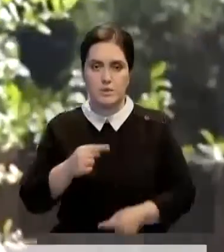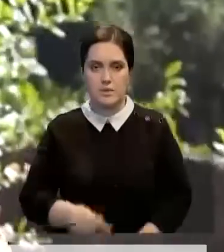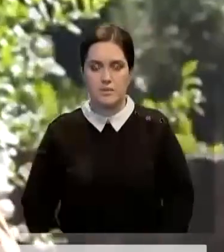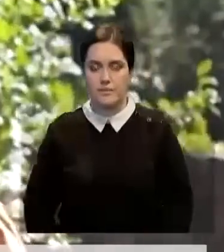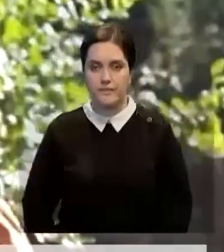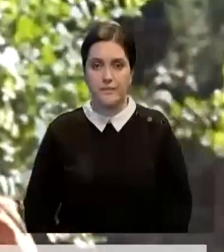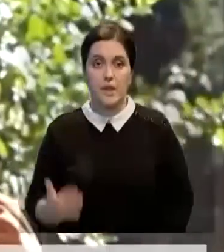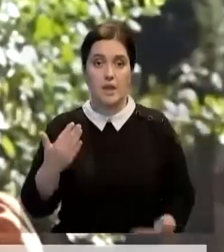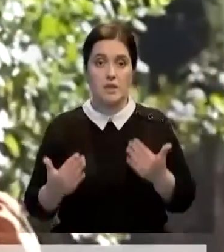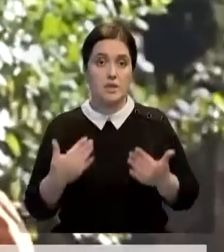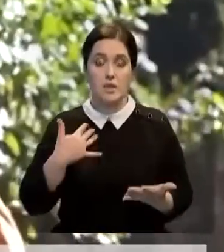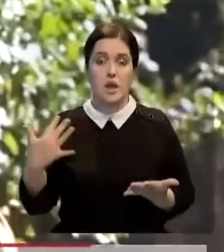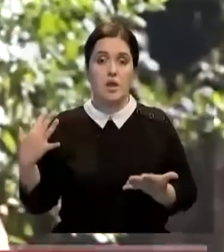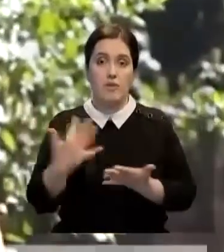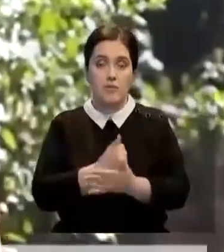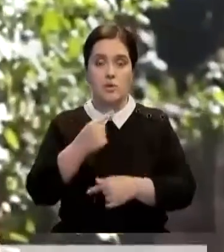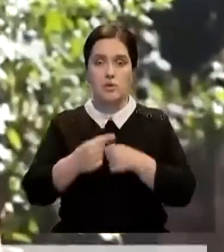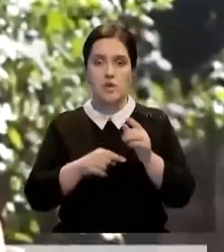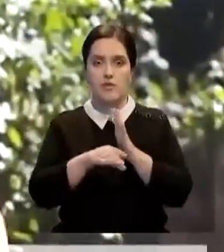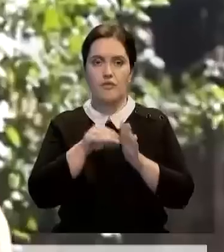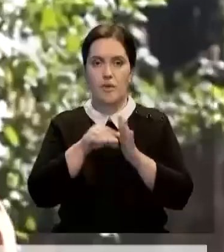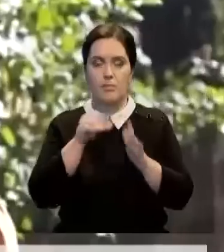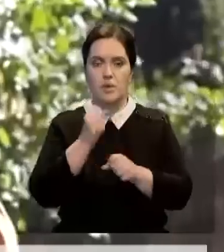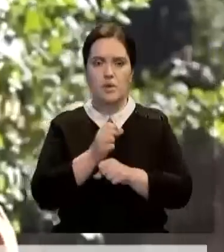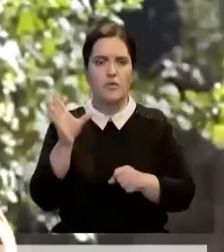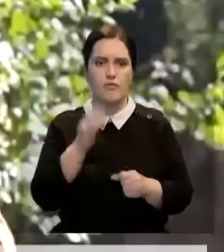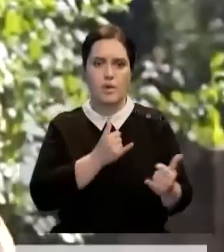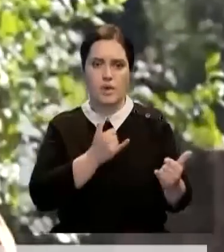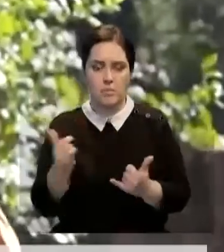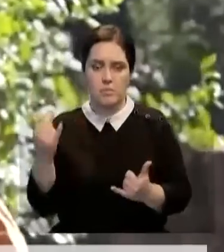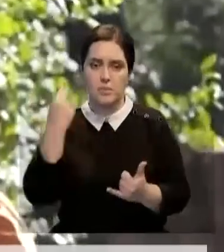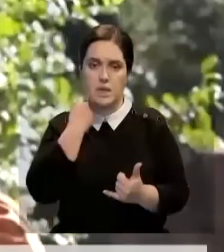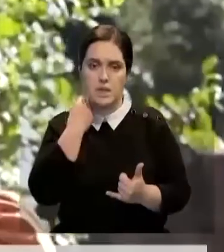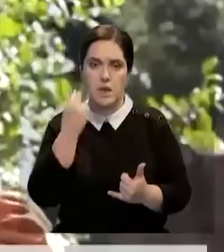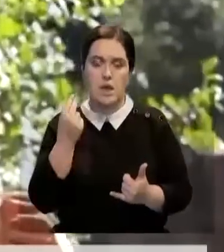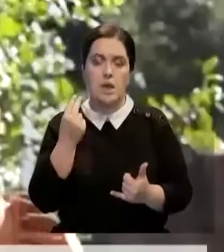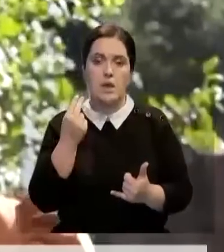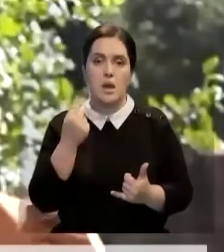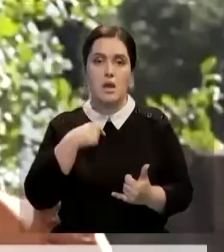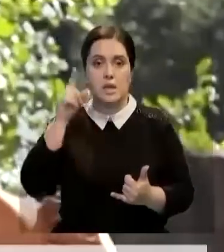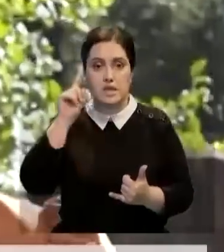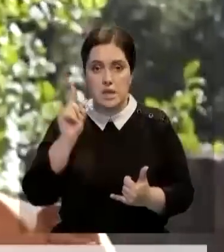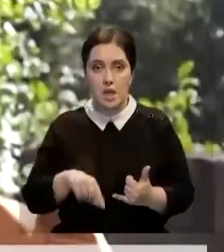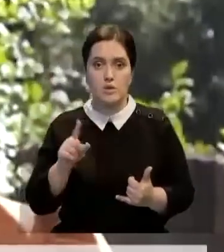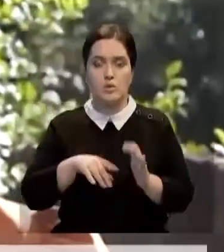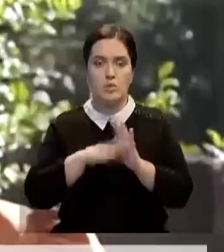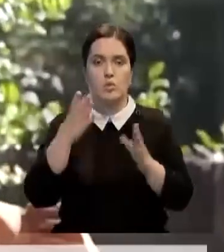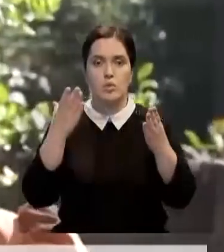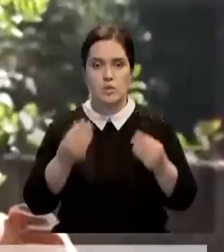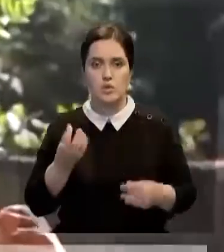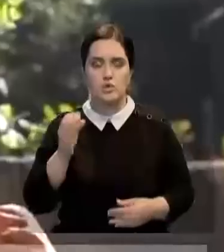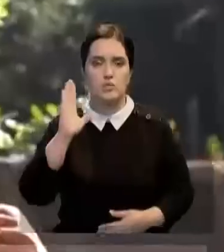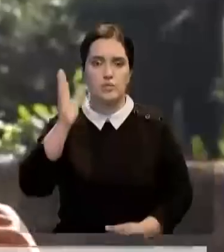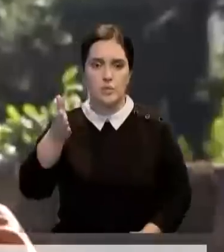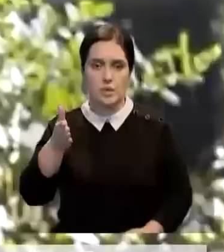Если я выиграю следующие выборы, я сделаю все для британского народа. Все, что в моих силах. Я знаю, что лучшие дни для нашей страны еще